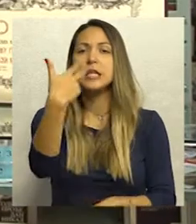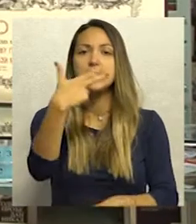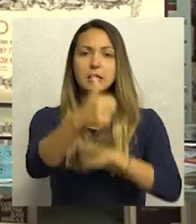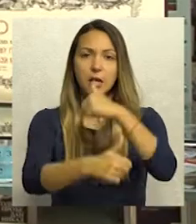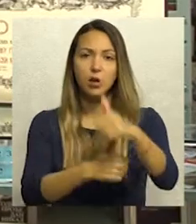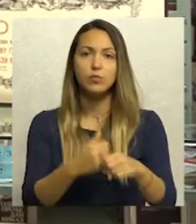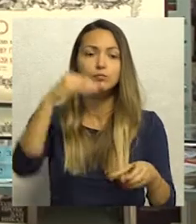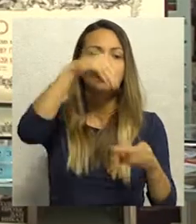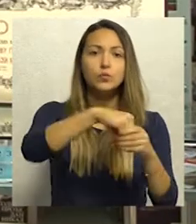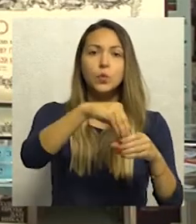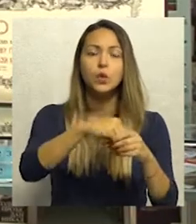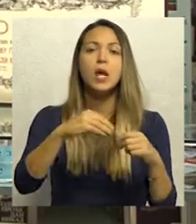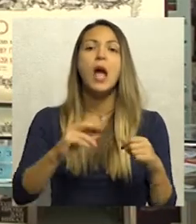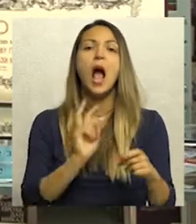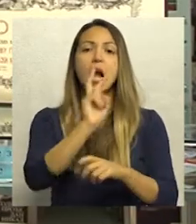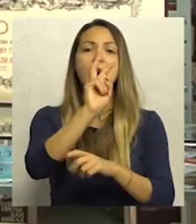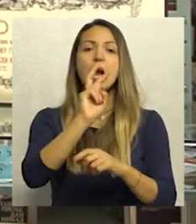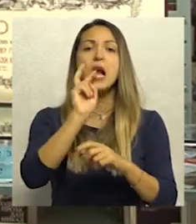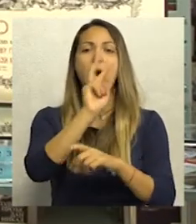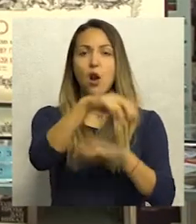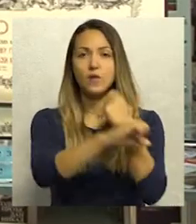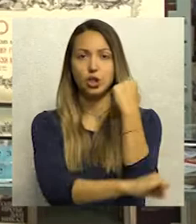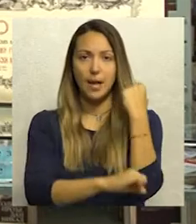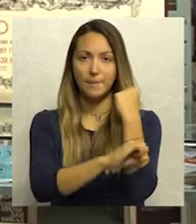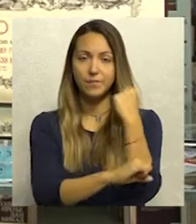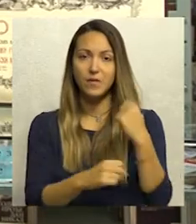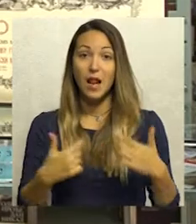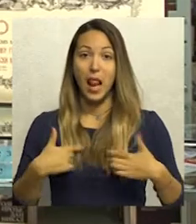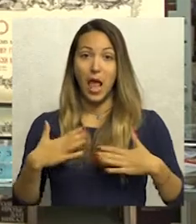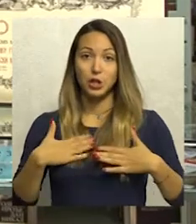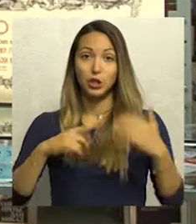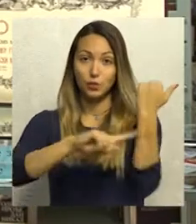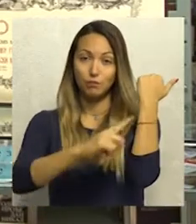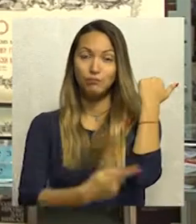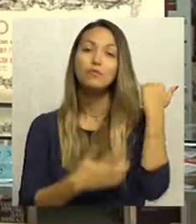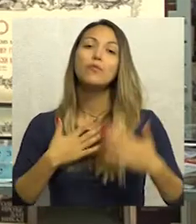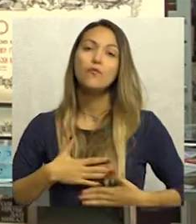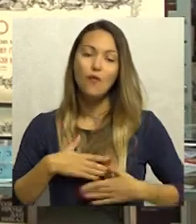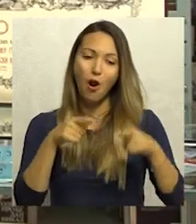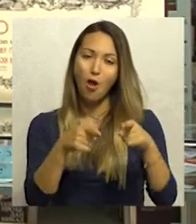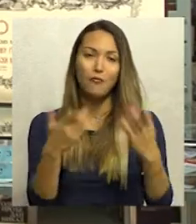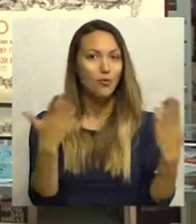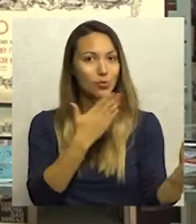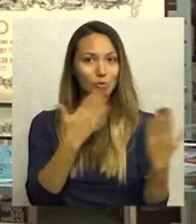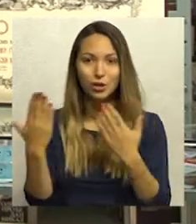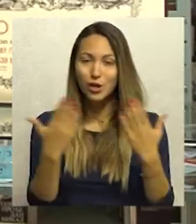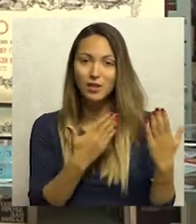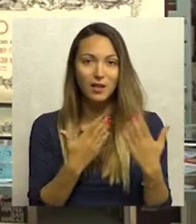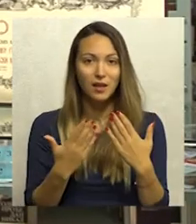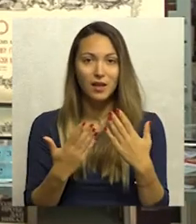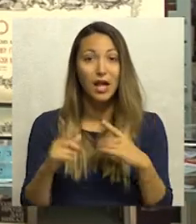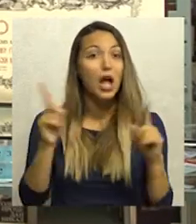tri decenije u Karlovačkoj gimnaziji. Naši džaci vole ovaj vid učenja,